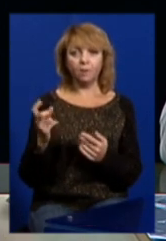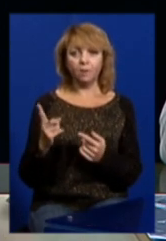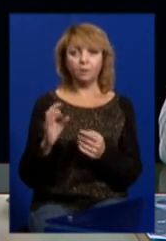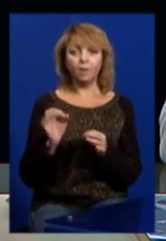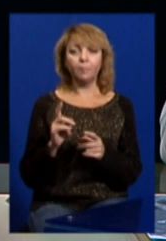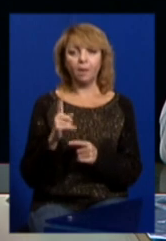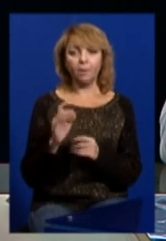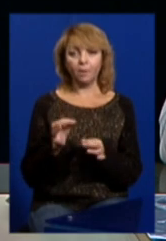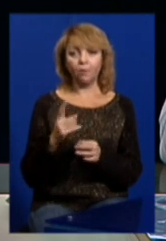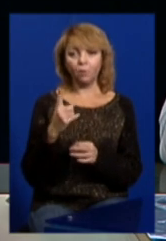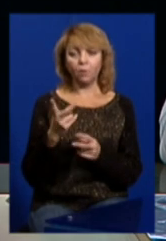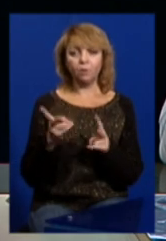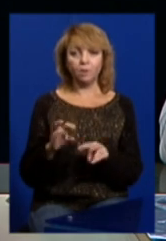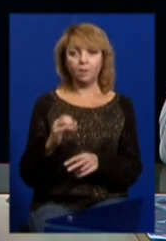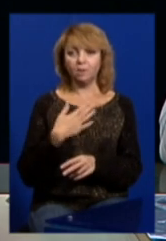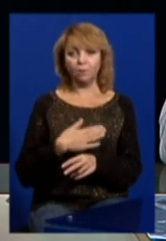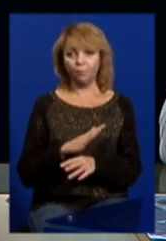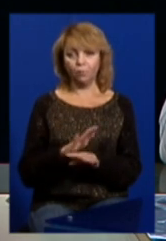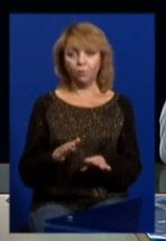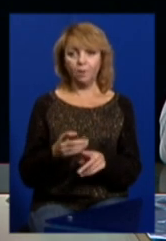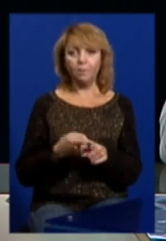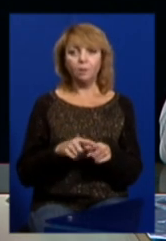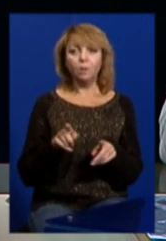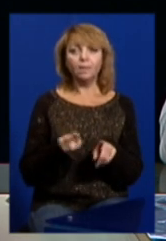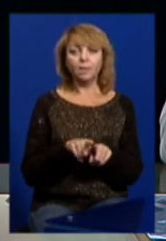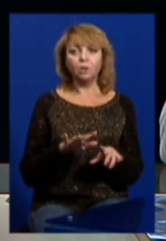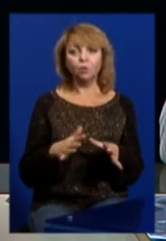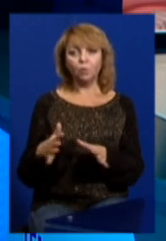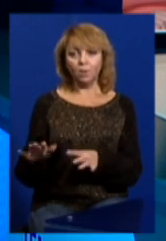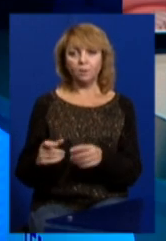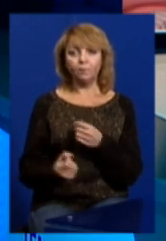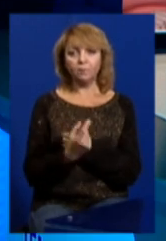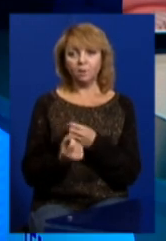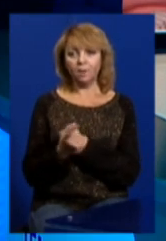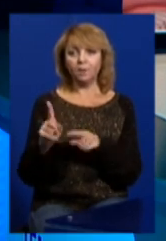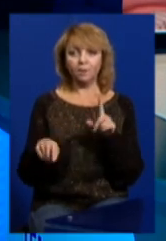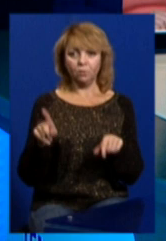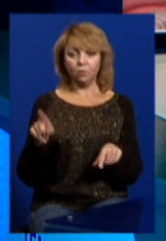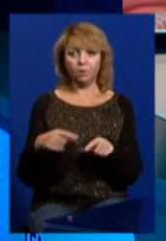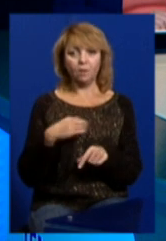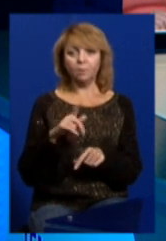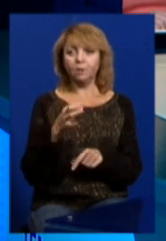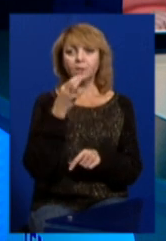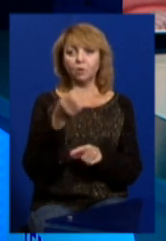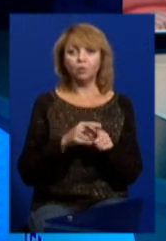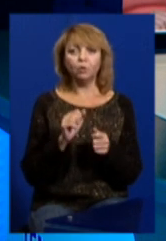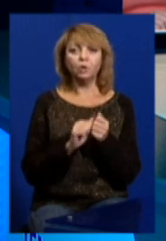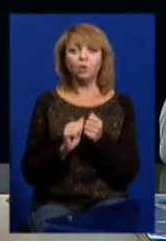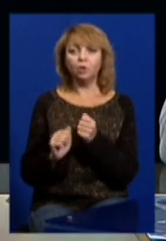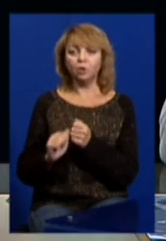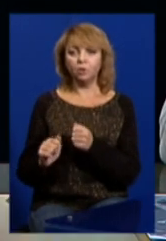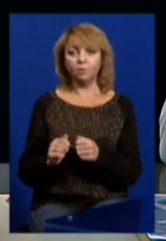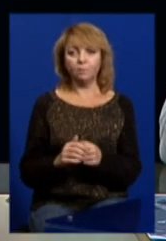залишається незадоволеною. Тому такі ситуації виникають інколи. Я б не сказав, що почастіше,